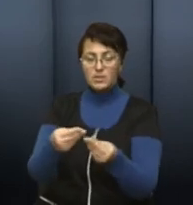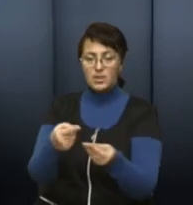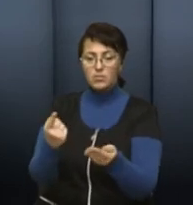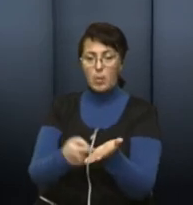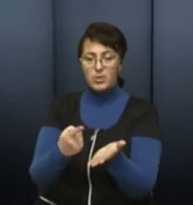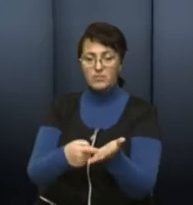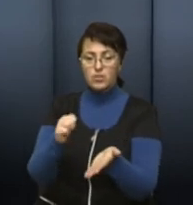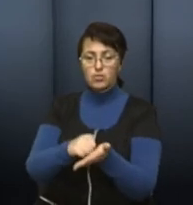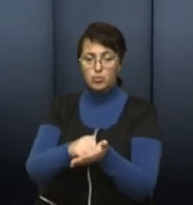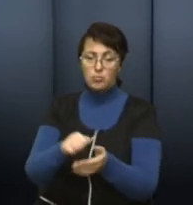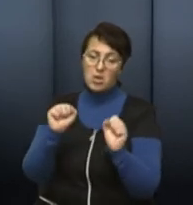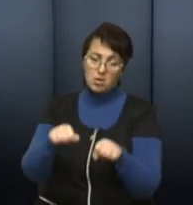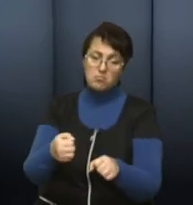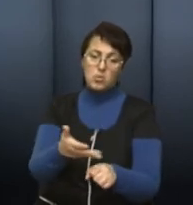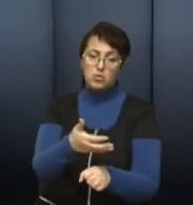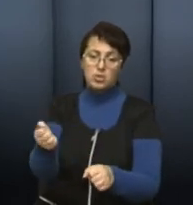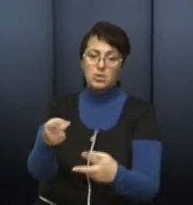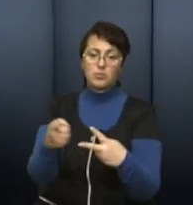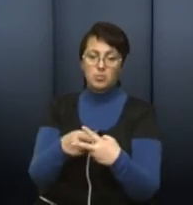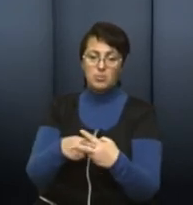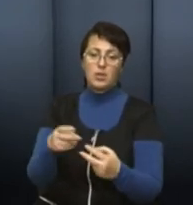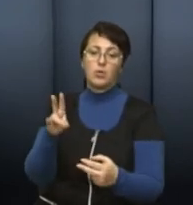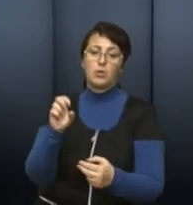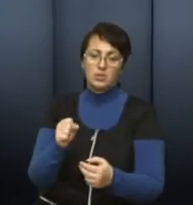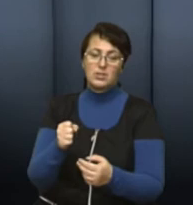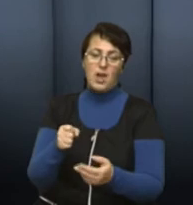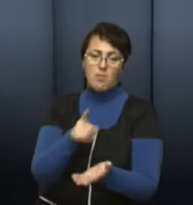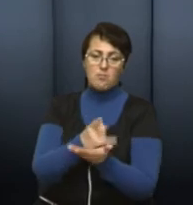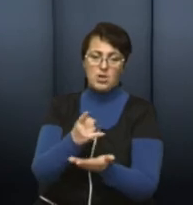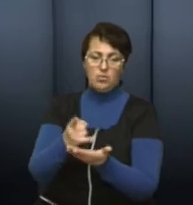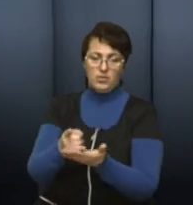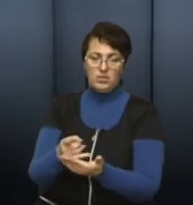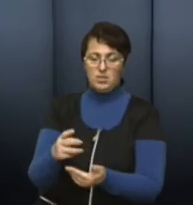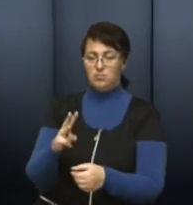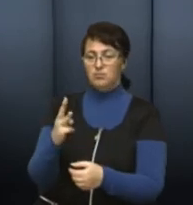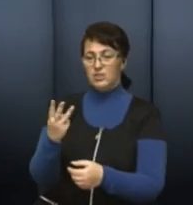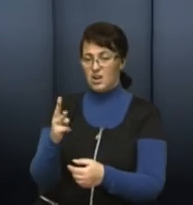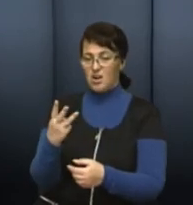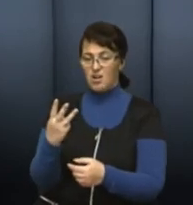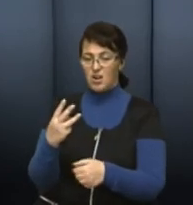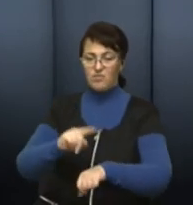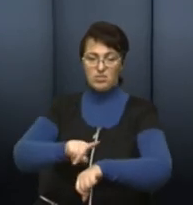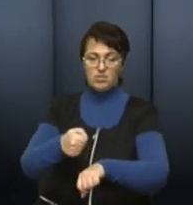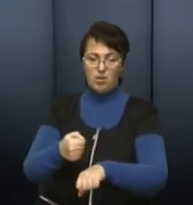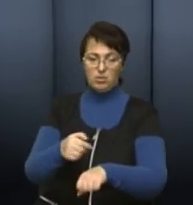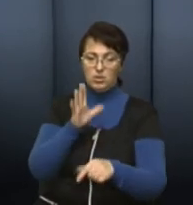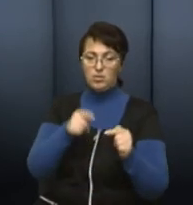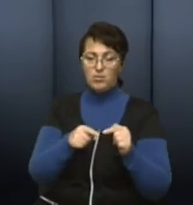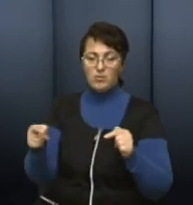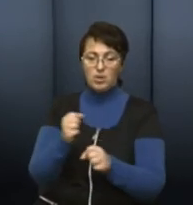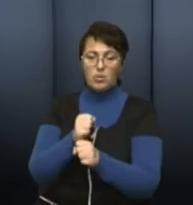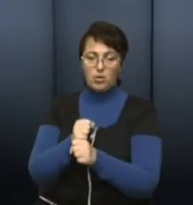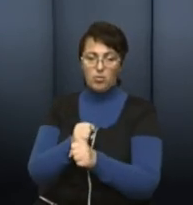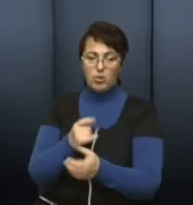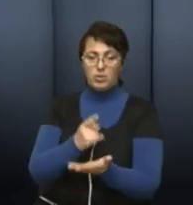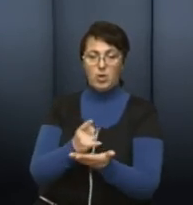документи, вони можуть отримувати пільгу на паркування. Вона становить стандартно 3 гривні за годину, тобто, в період роботи паркувального